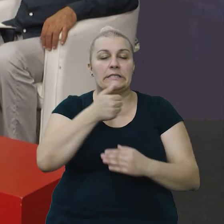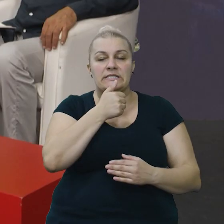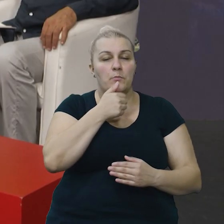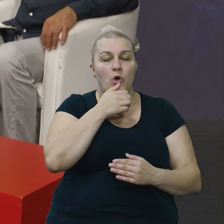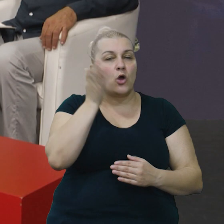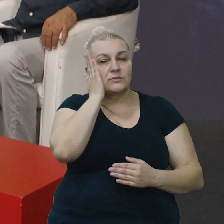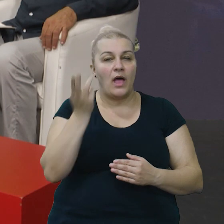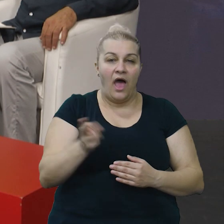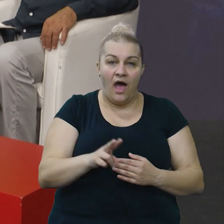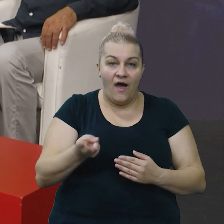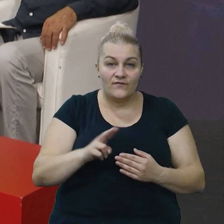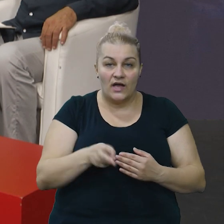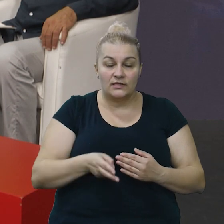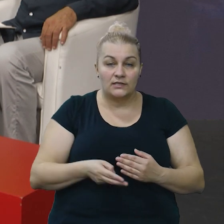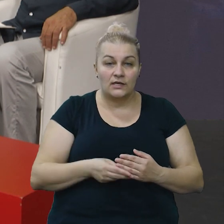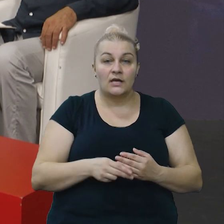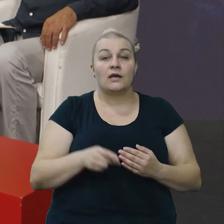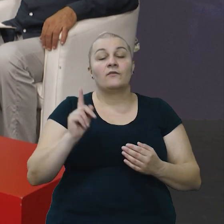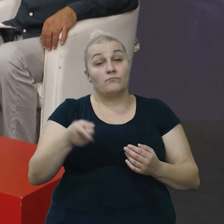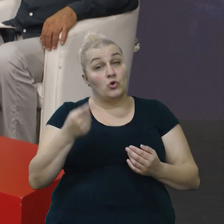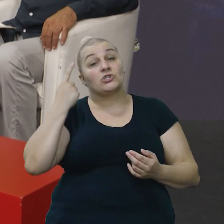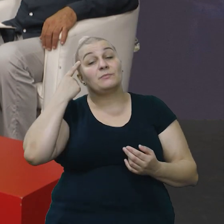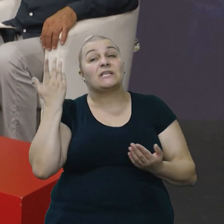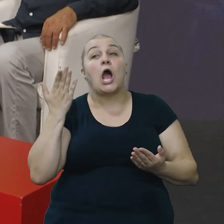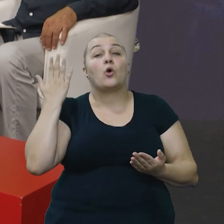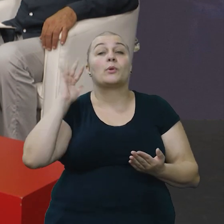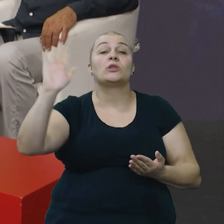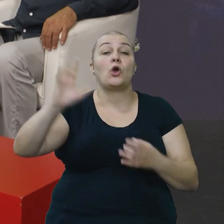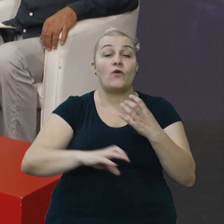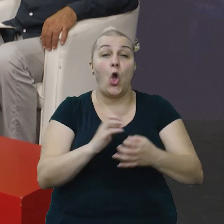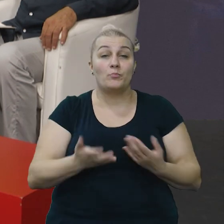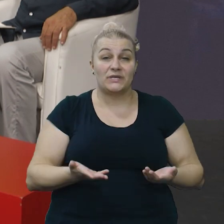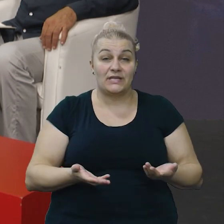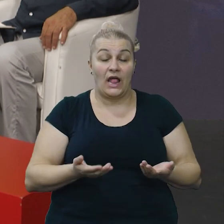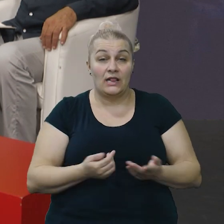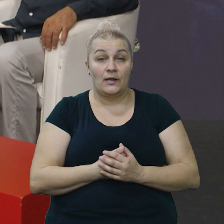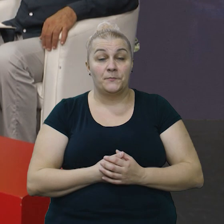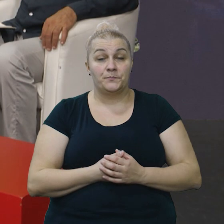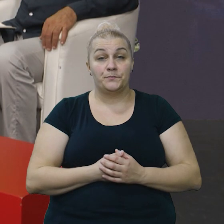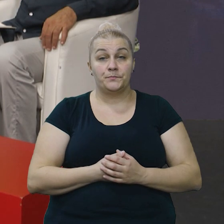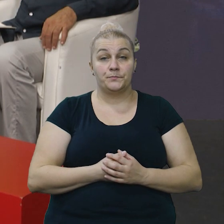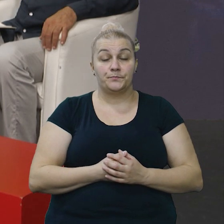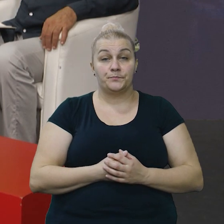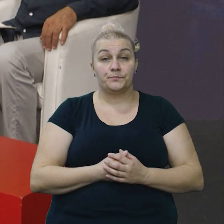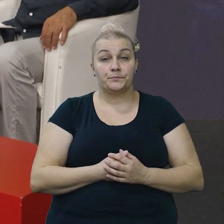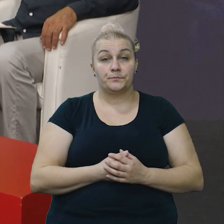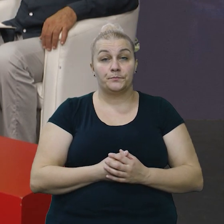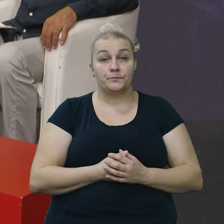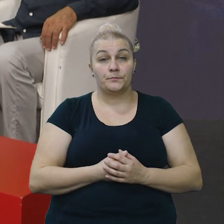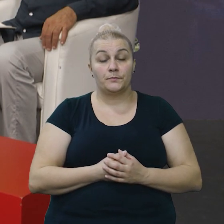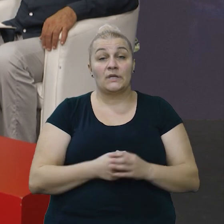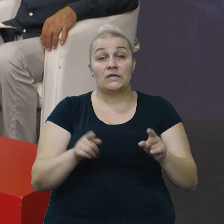Ja. možete misli kako je bilo toj obitelji. Ne samo to, par